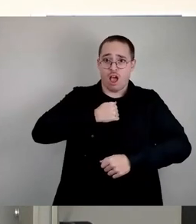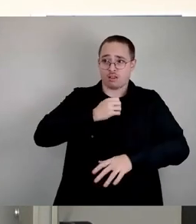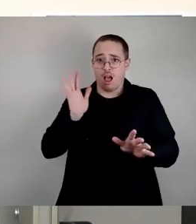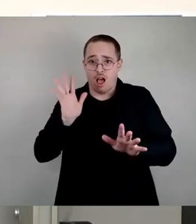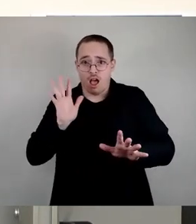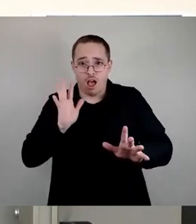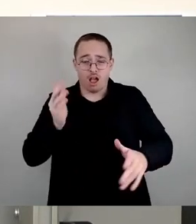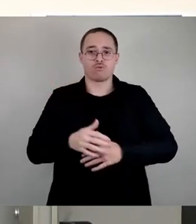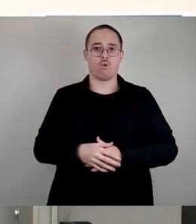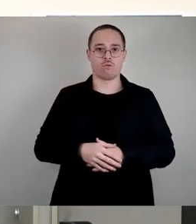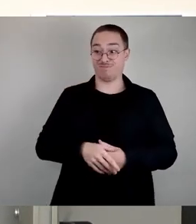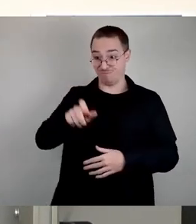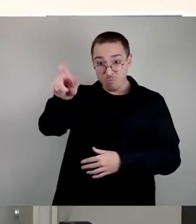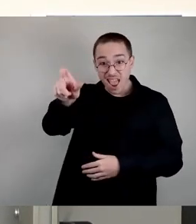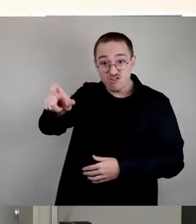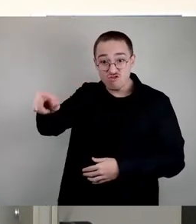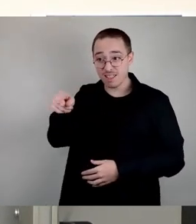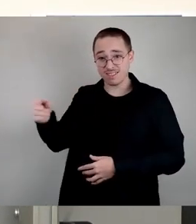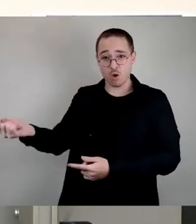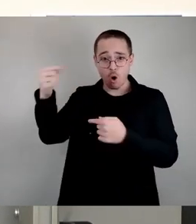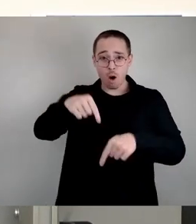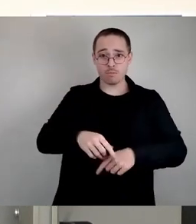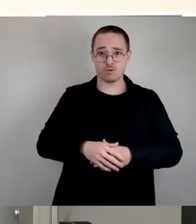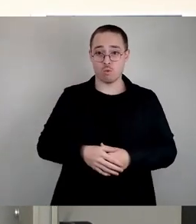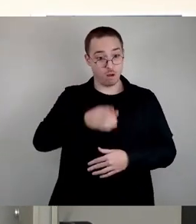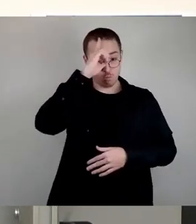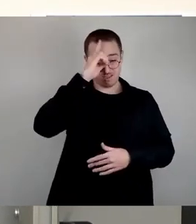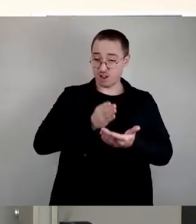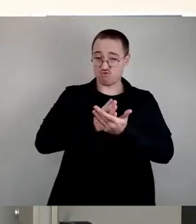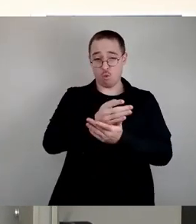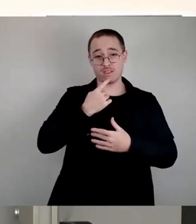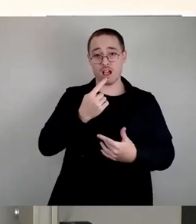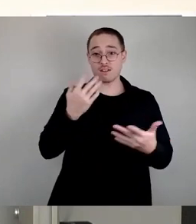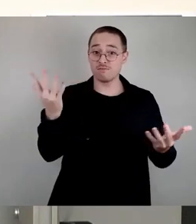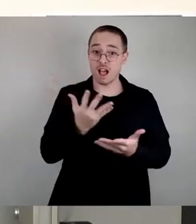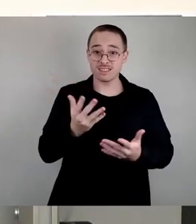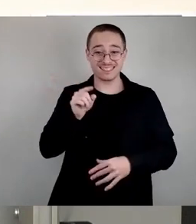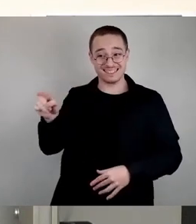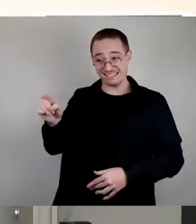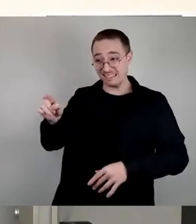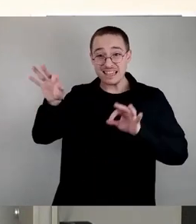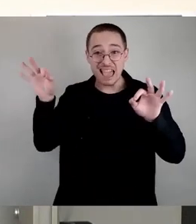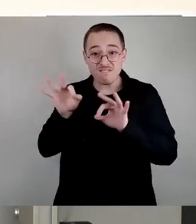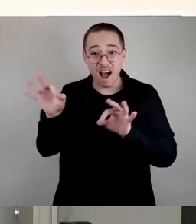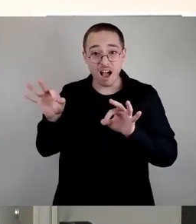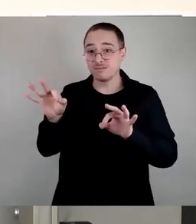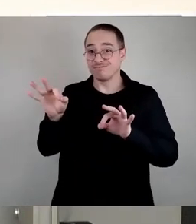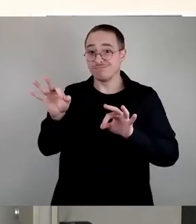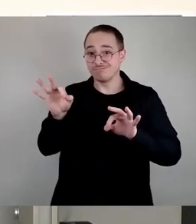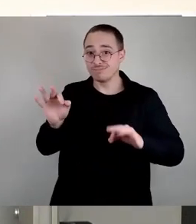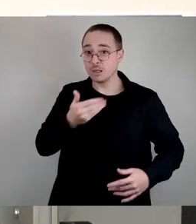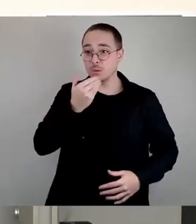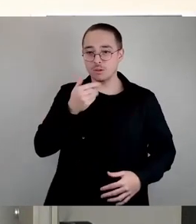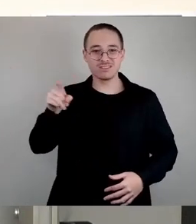sagt, 2015 war es so und es hat sich nicht geändert, es geht von ihnen keine Gefahr aus. Es gibt keine erhöhte